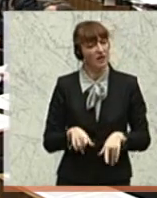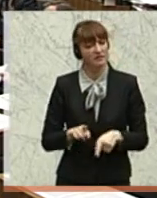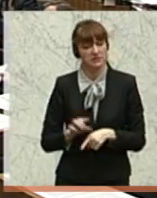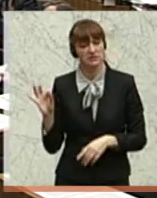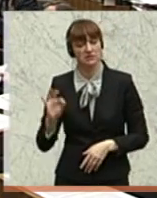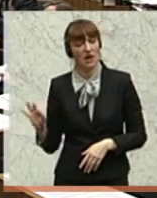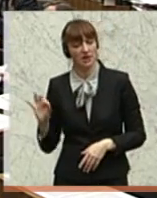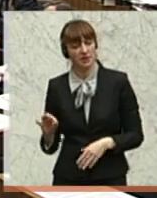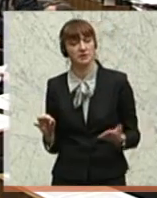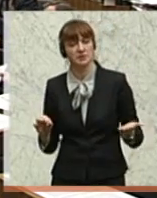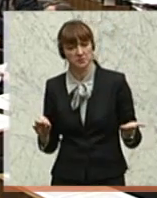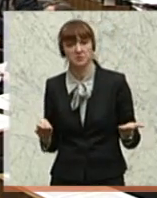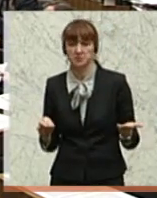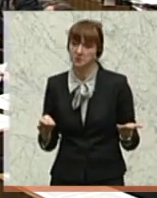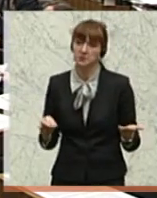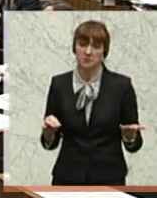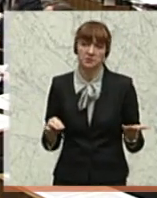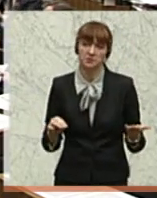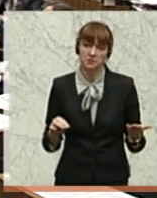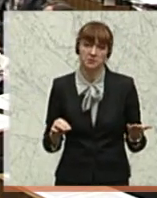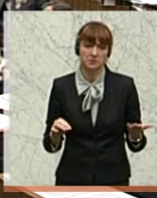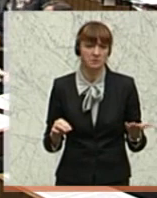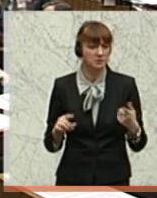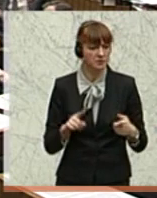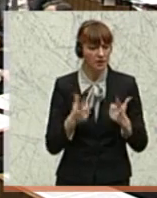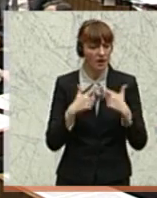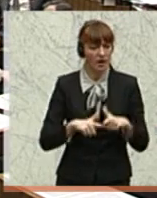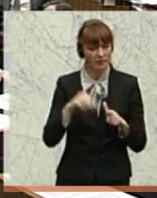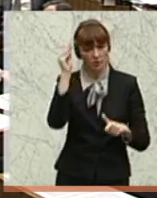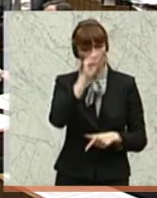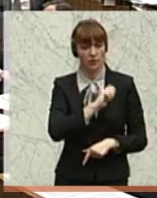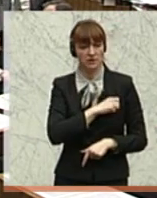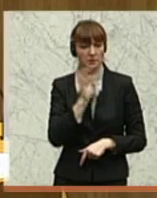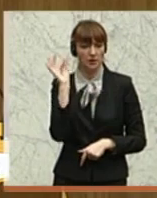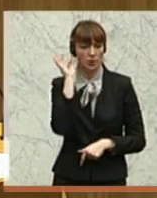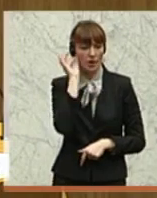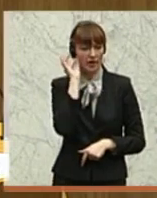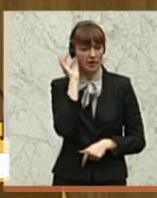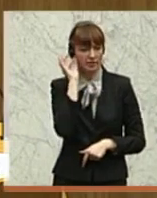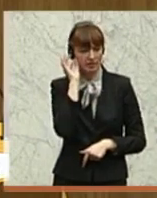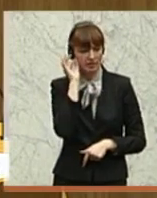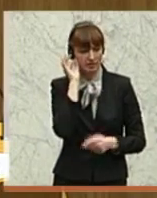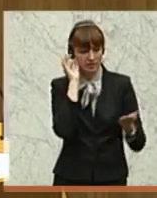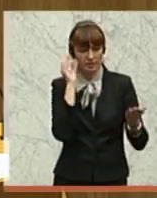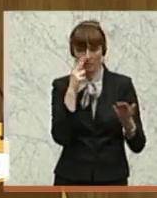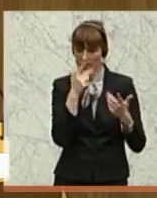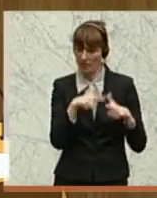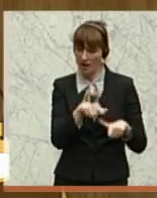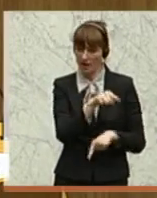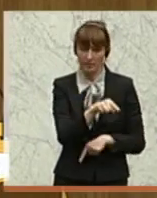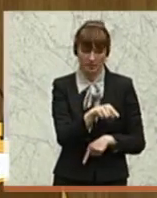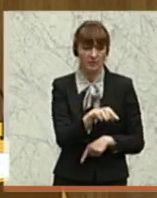diese Landesschulinspektorin anbelangt, das sind